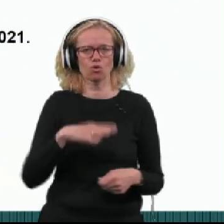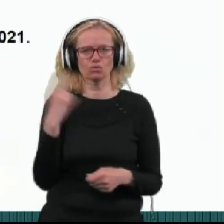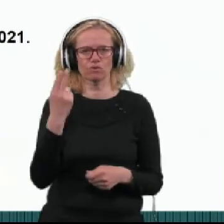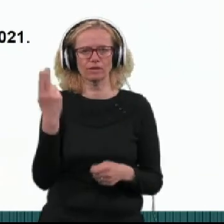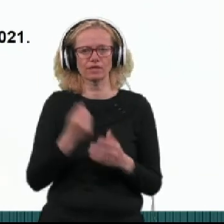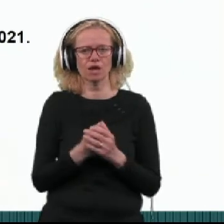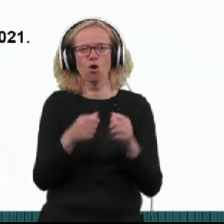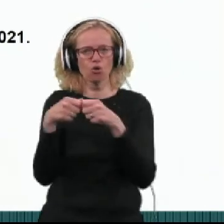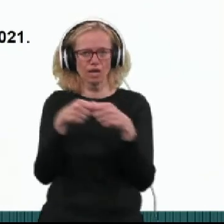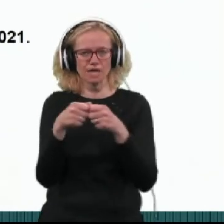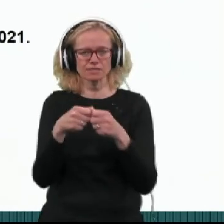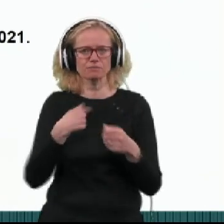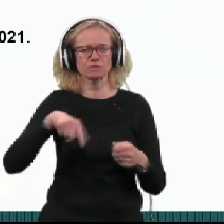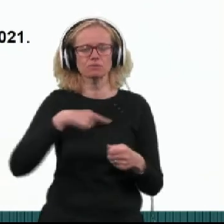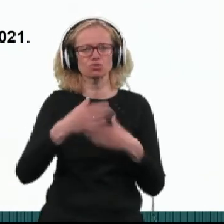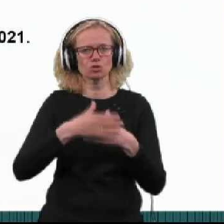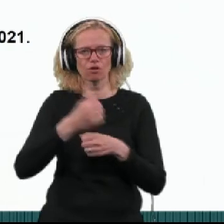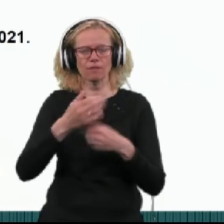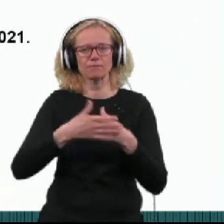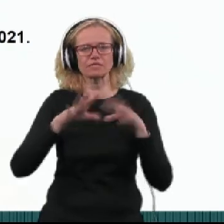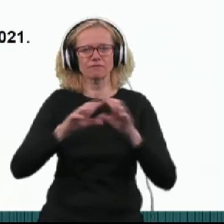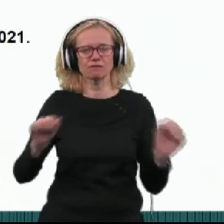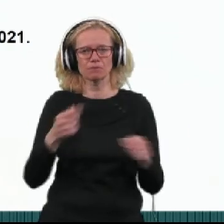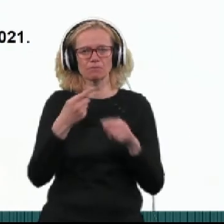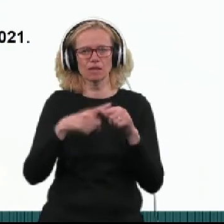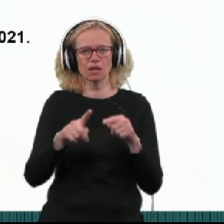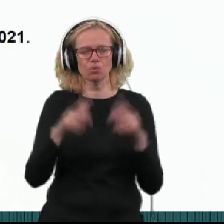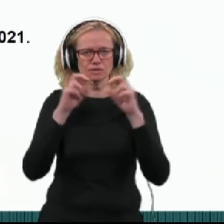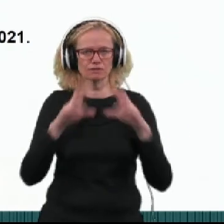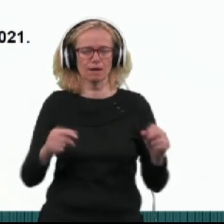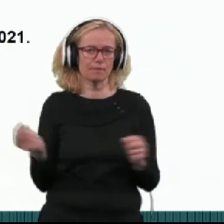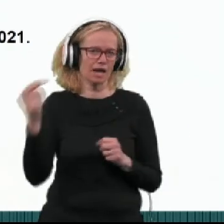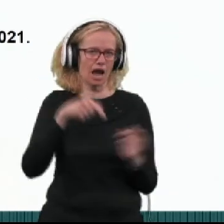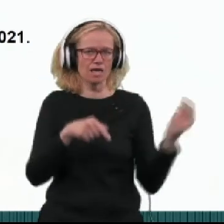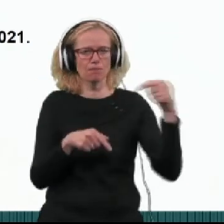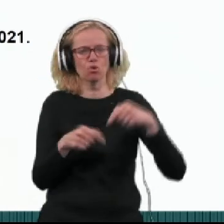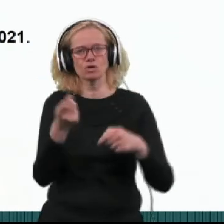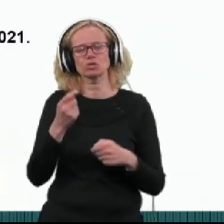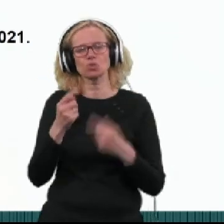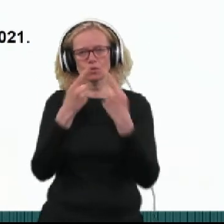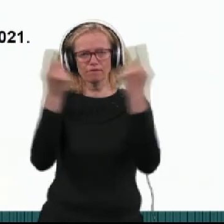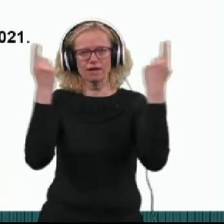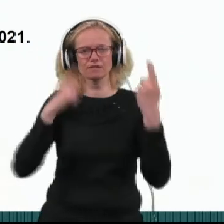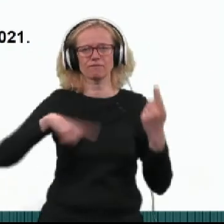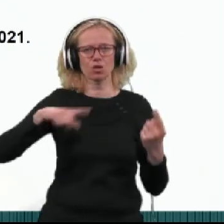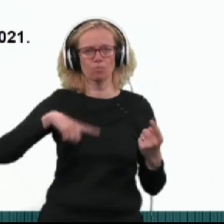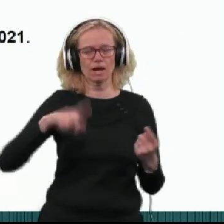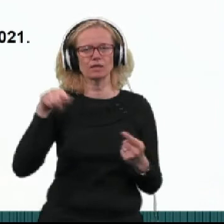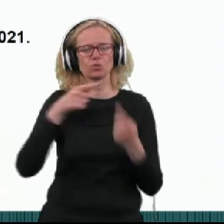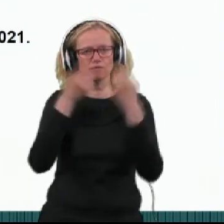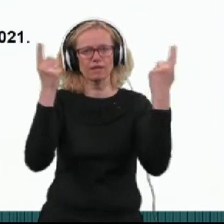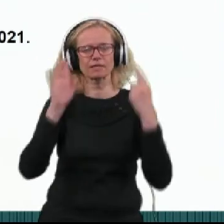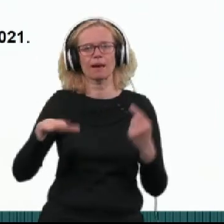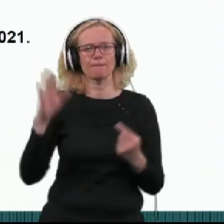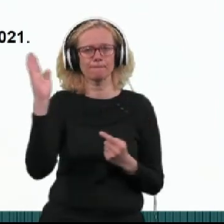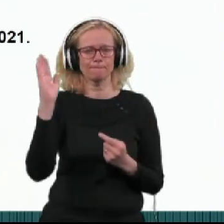Organizacije, ki smo sodelovali pri izvedbenem delu raziskava, prihajamo iz Univerze v Ljubljani ter Univerze